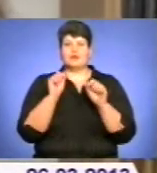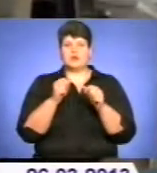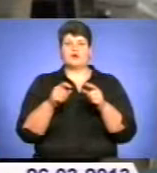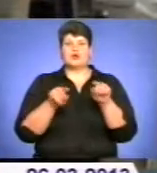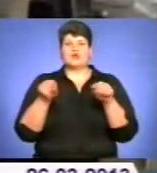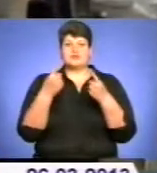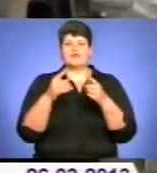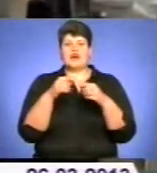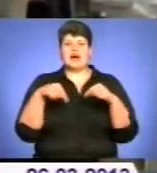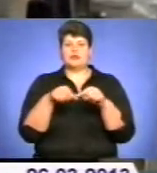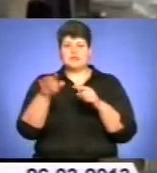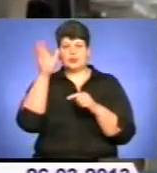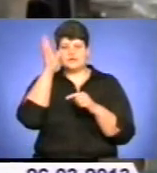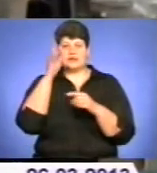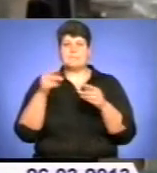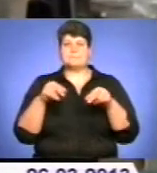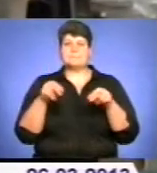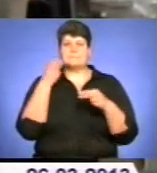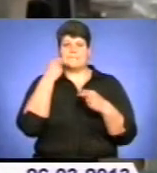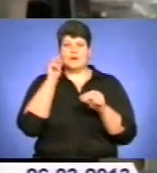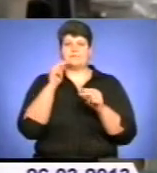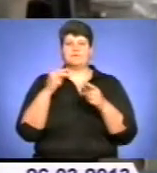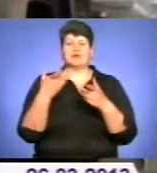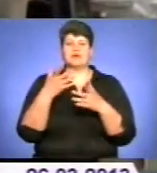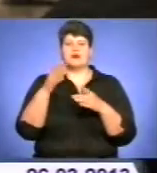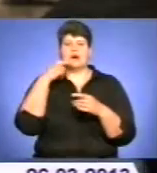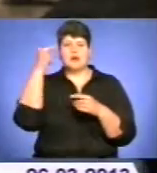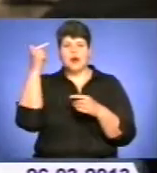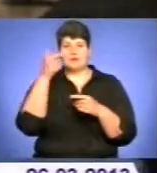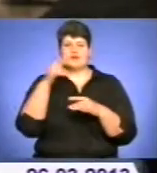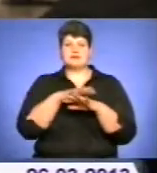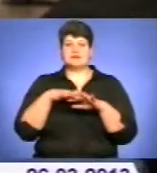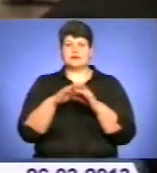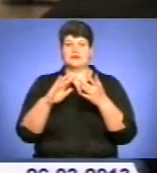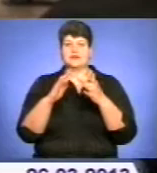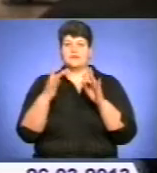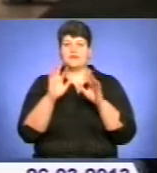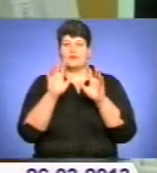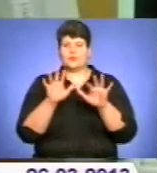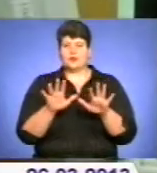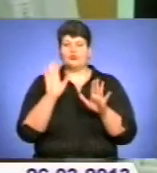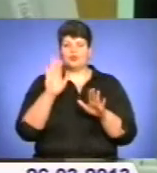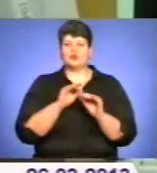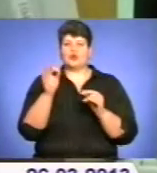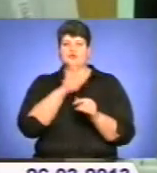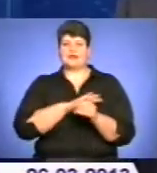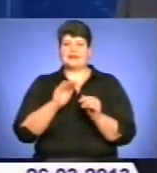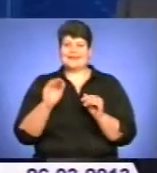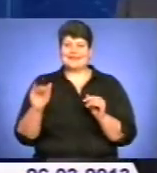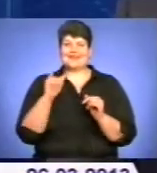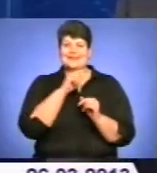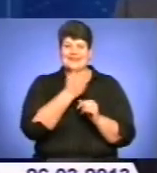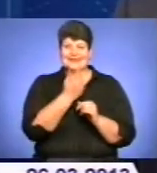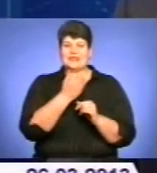Отже, підвищить комп'ютерну грамотність населення, упевнені фахівці. Адже вміло користуватися комп'ютерами будуть і діти, і їхні батьки. І,